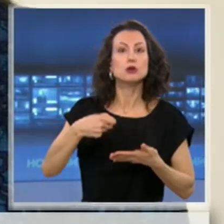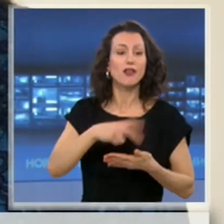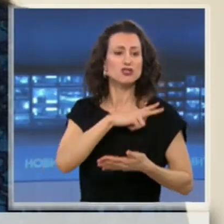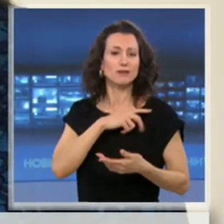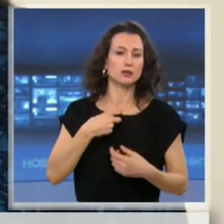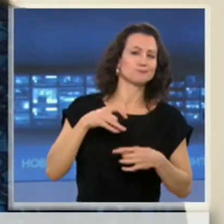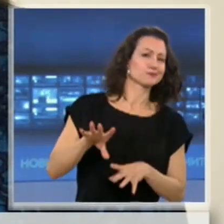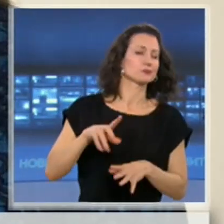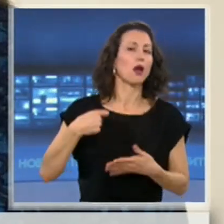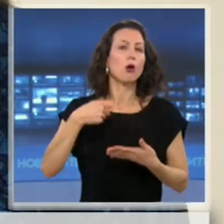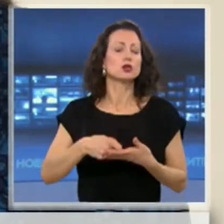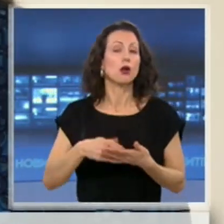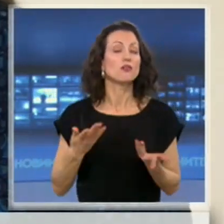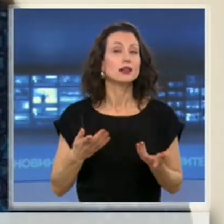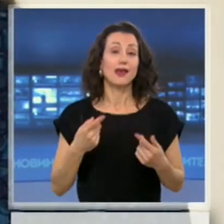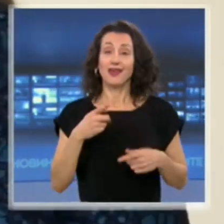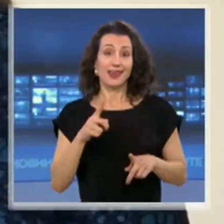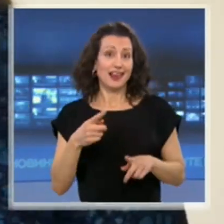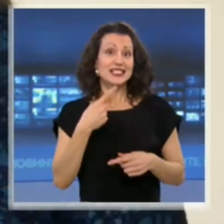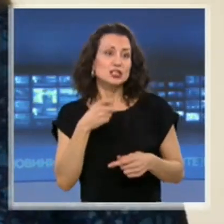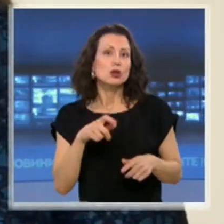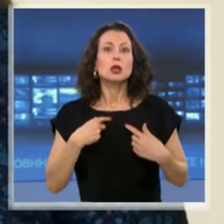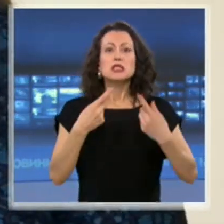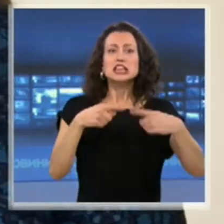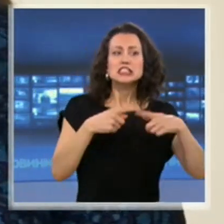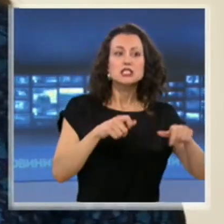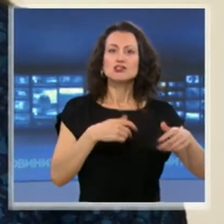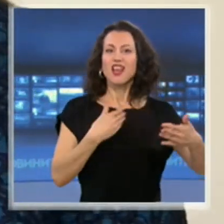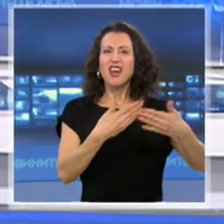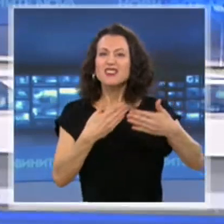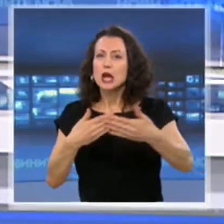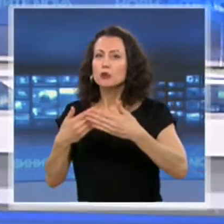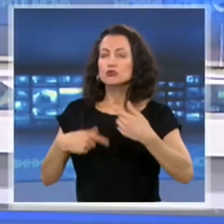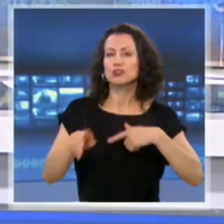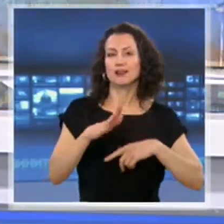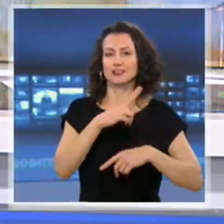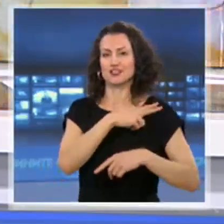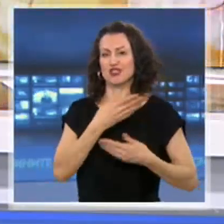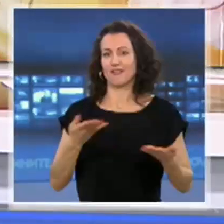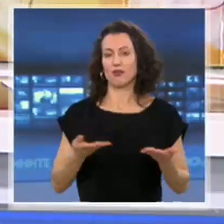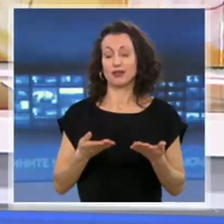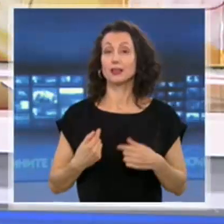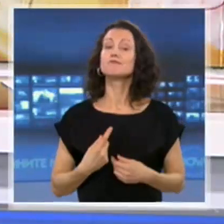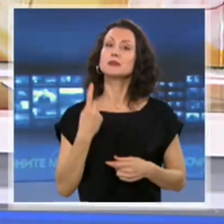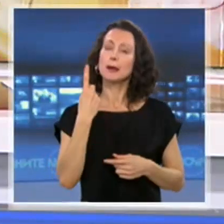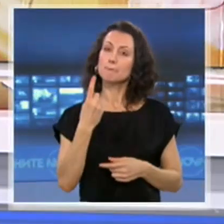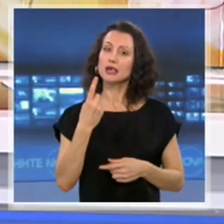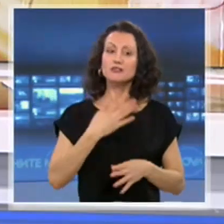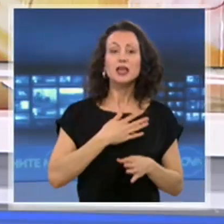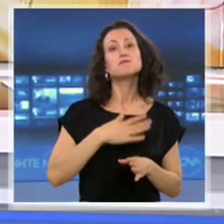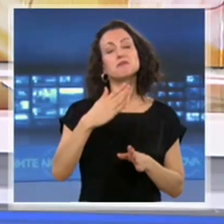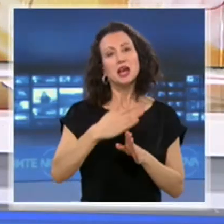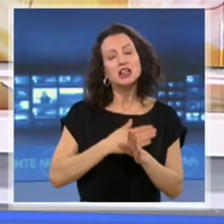различни форми на взаимоотношения са своите работодатели. Първи редовен работен ден за